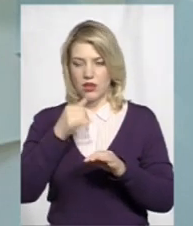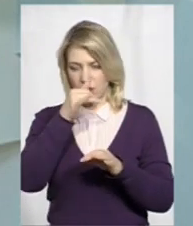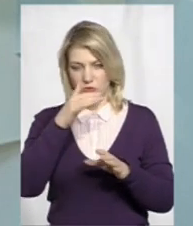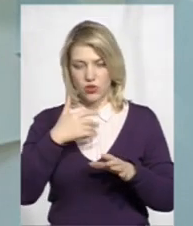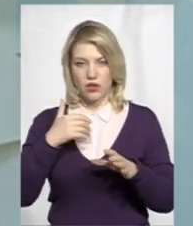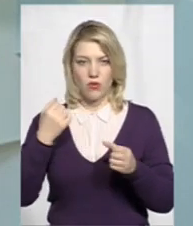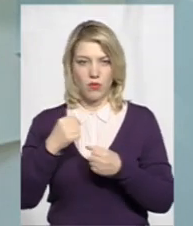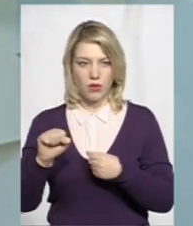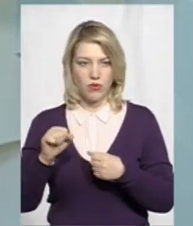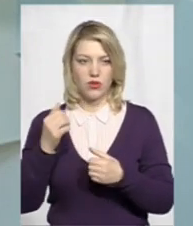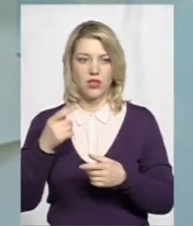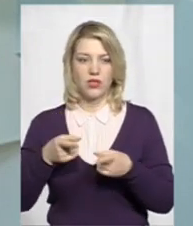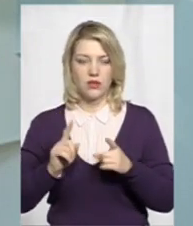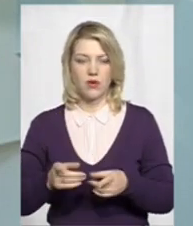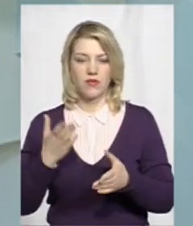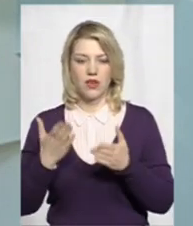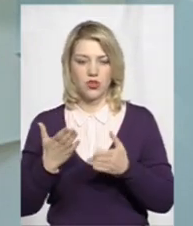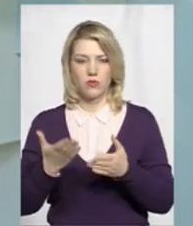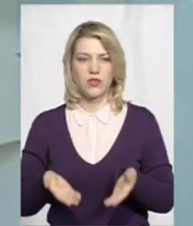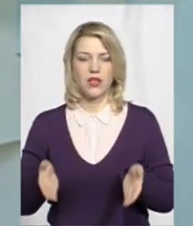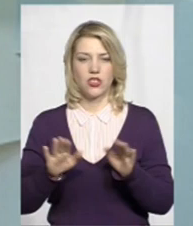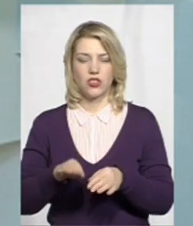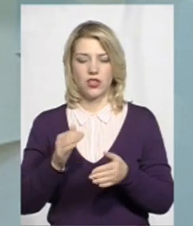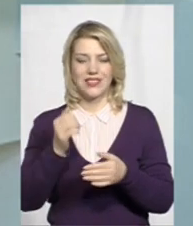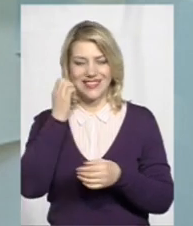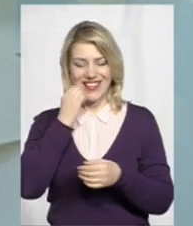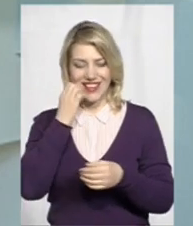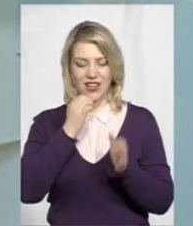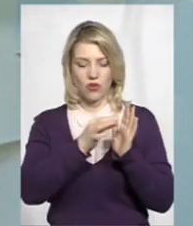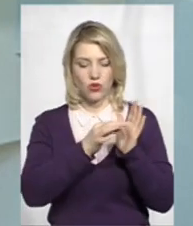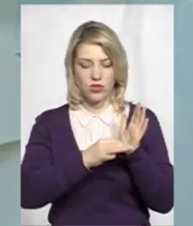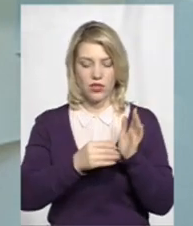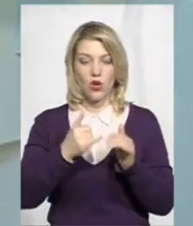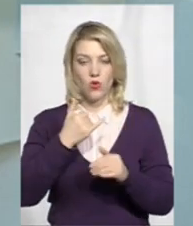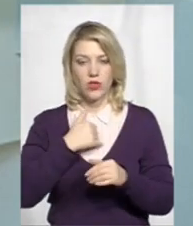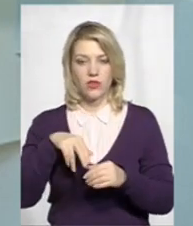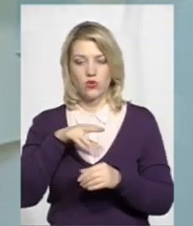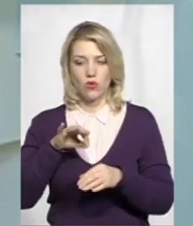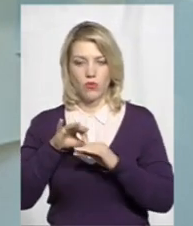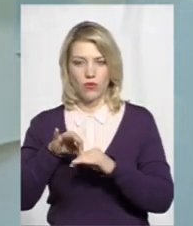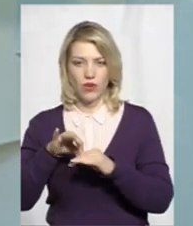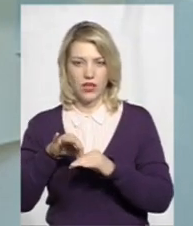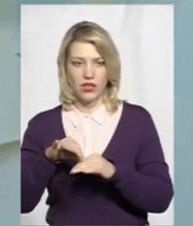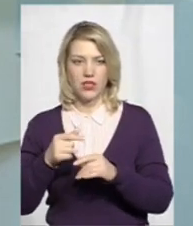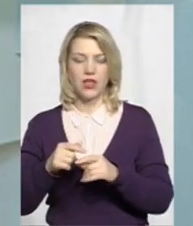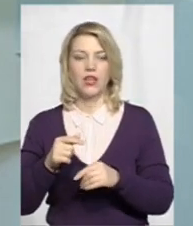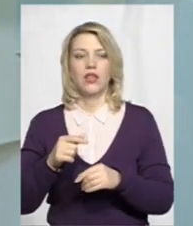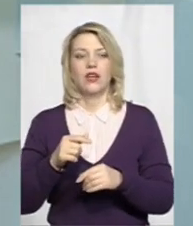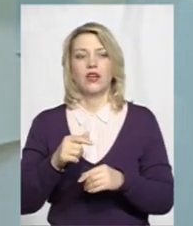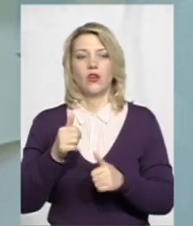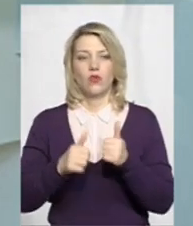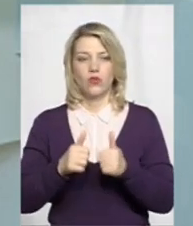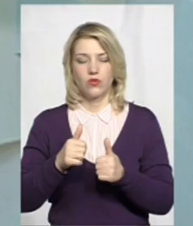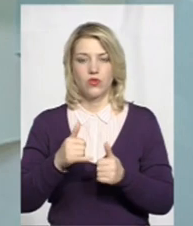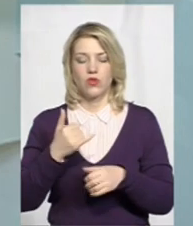І, насправді, якщо би ми залишили старе оцінювання, то у нас до проведення конкурсу УМК був середній